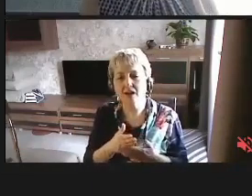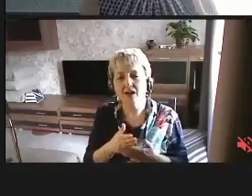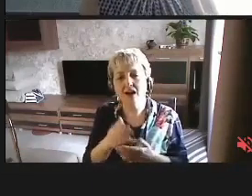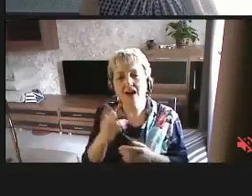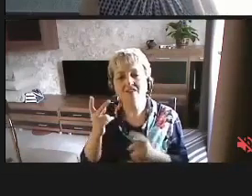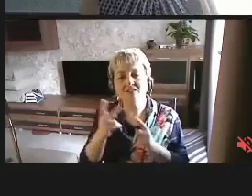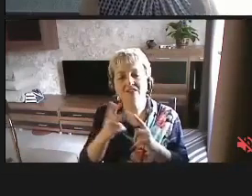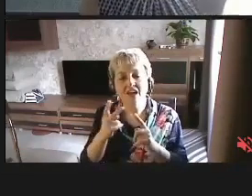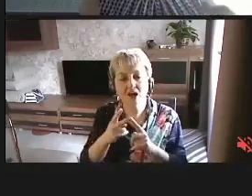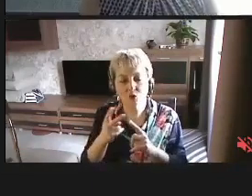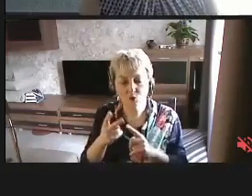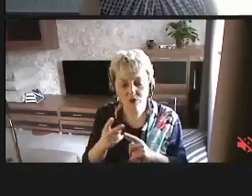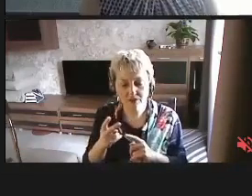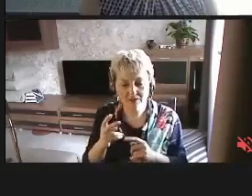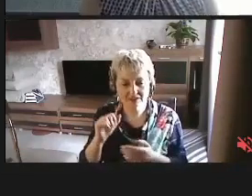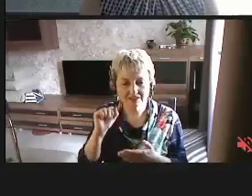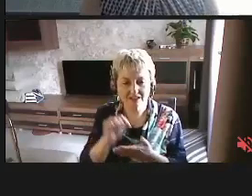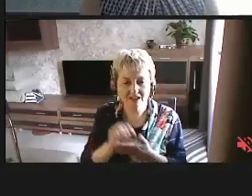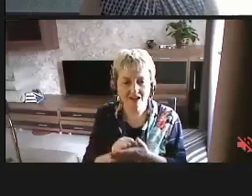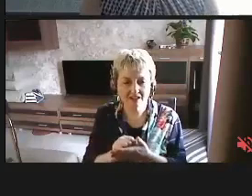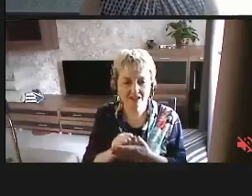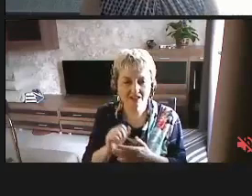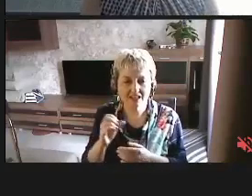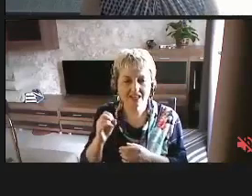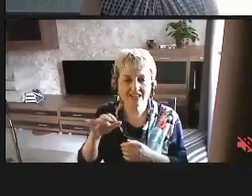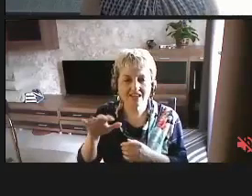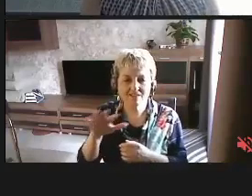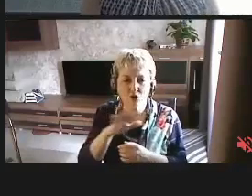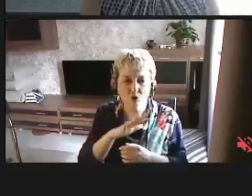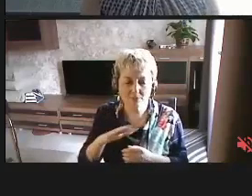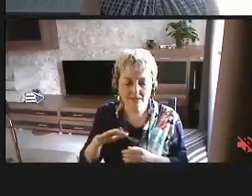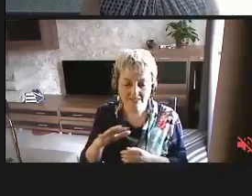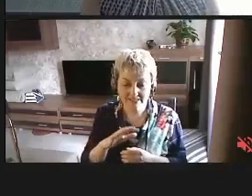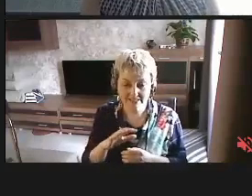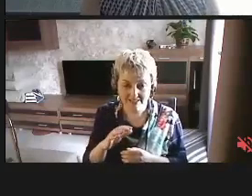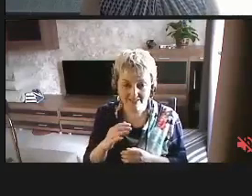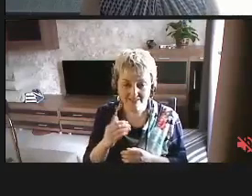Второй стандарт европейский,